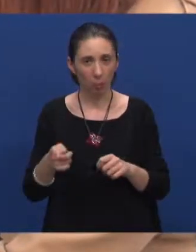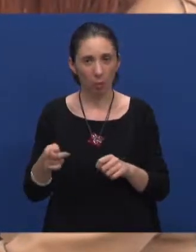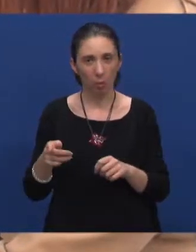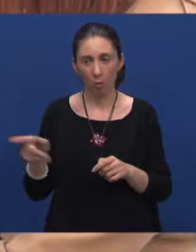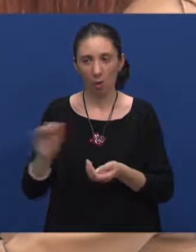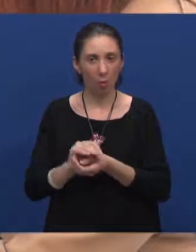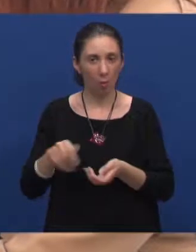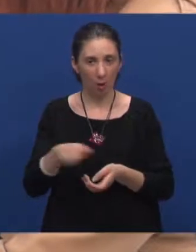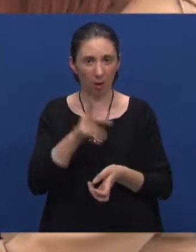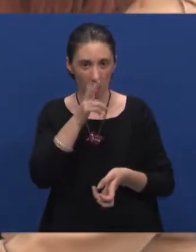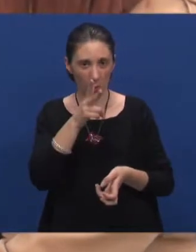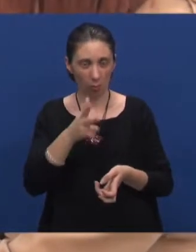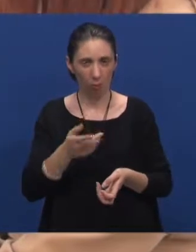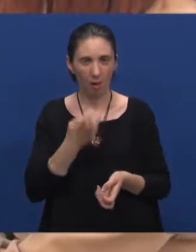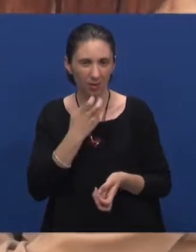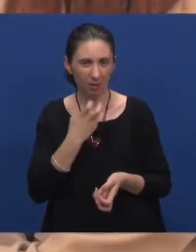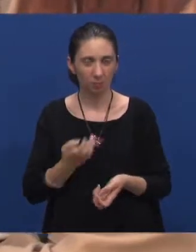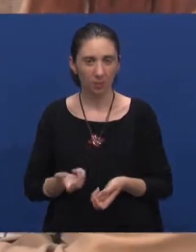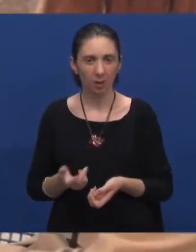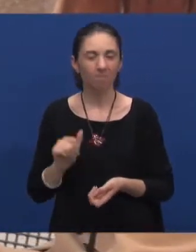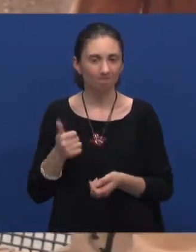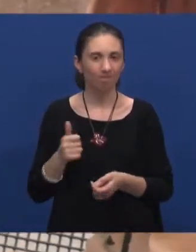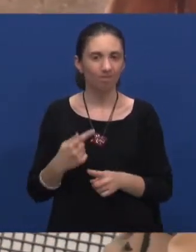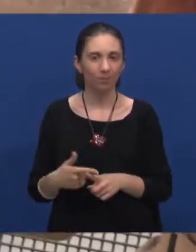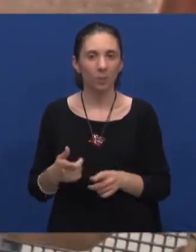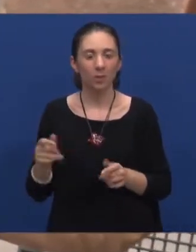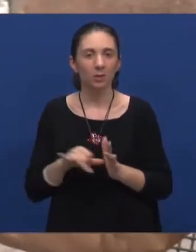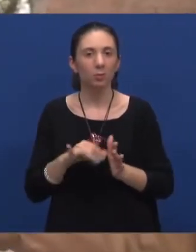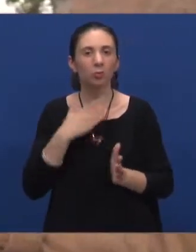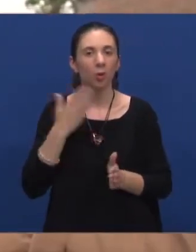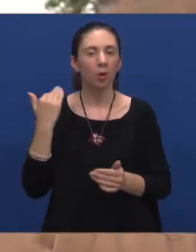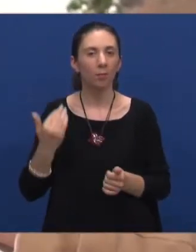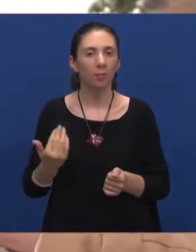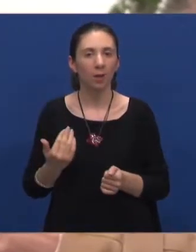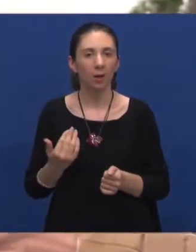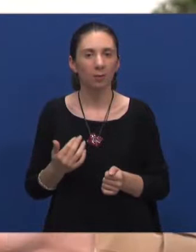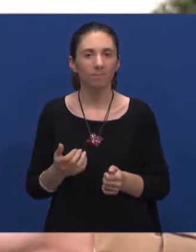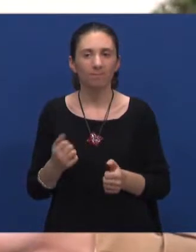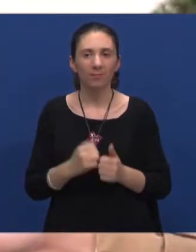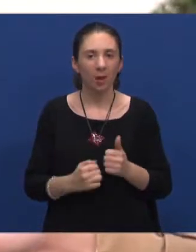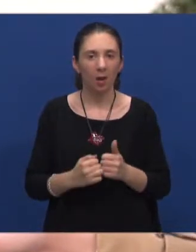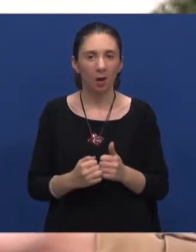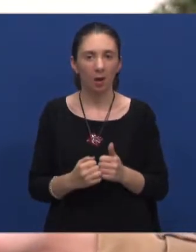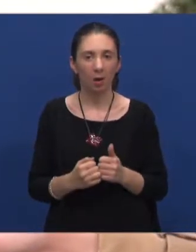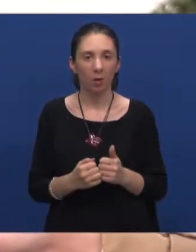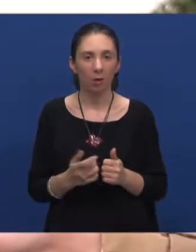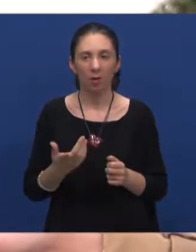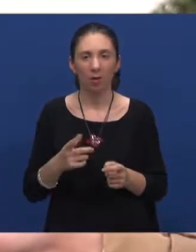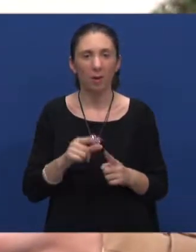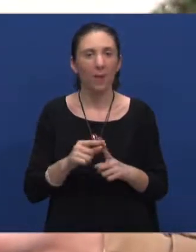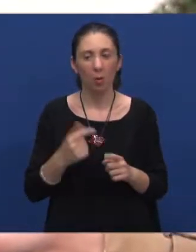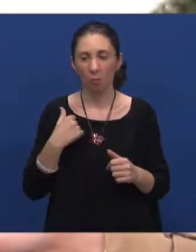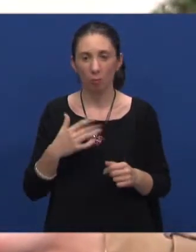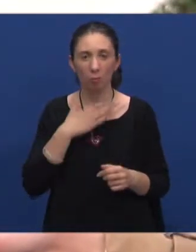što su te kolege ismijavale? Pa da, srednja škola je bila zapravo najgori period mog školskog života